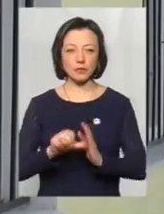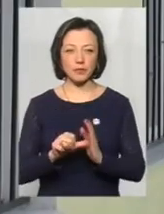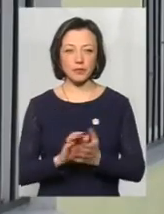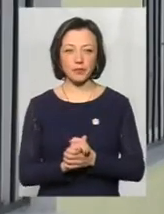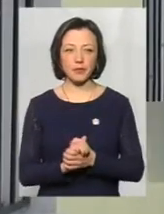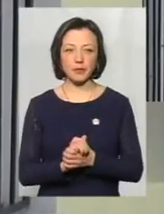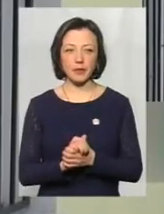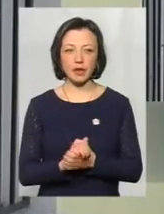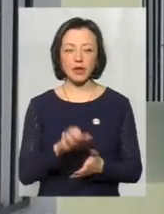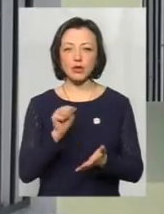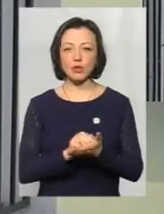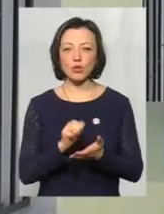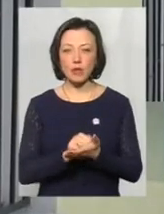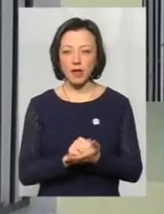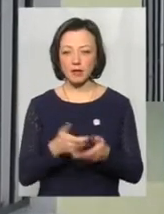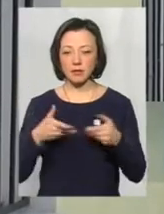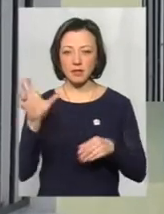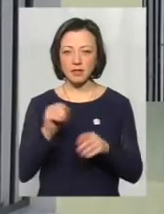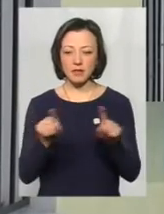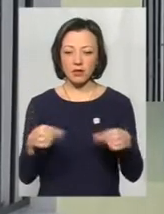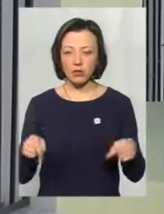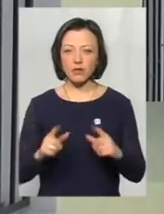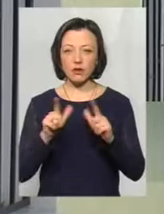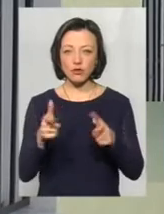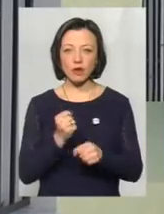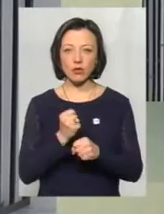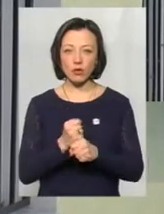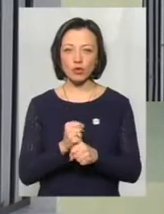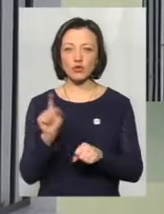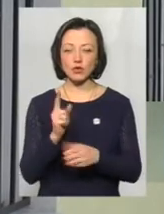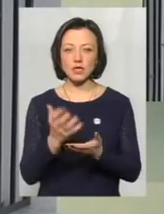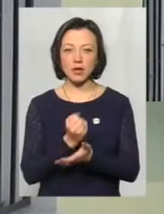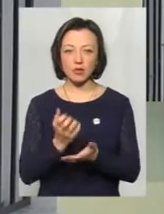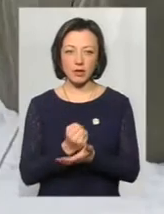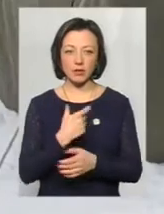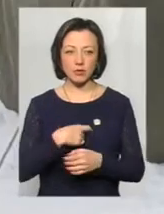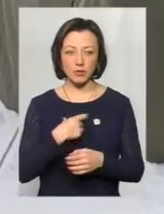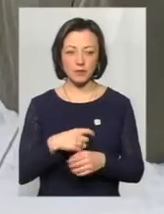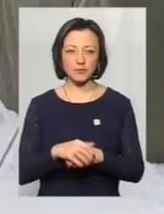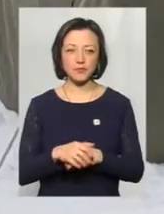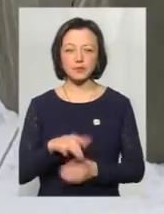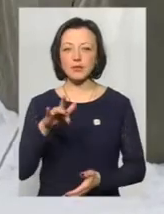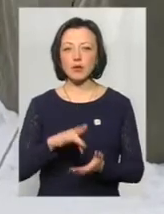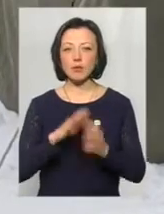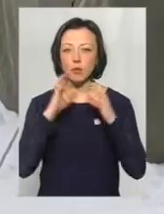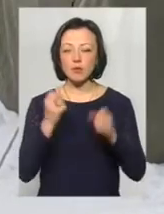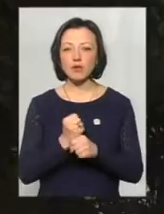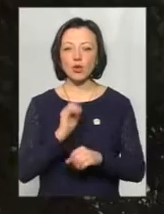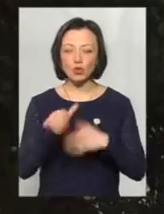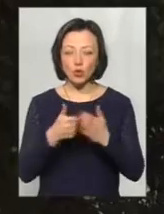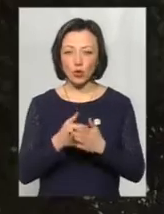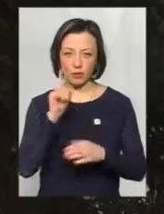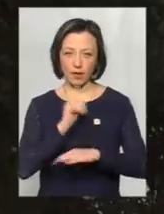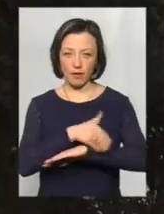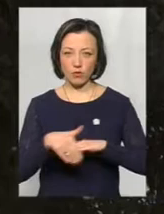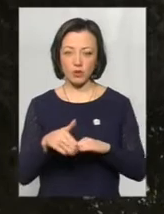Документи всі відновлюємо, щоб вони могли влаштуватись на роботу, піти, щось заробити собі. Пункт обігріву працюватиме ДОТи, доки